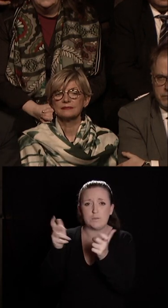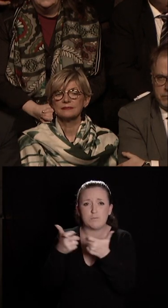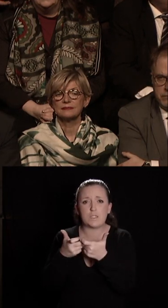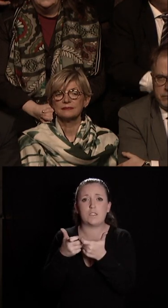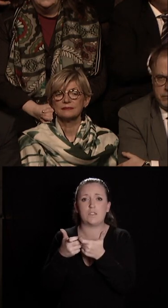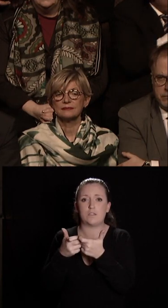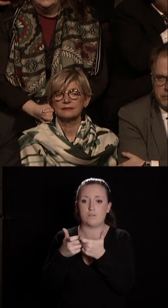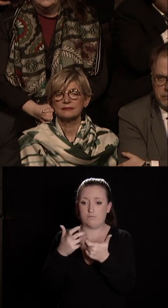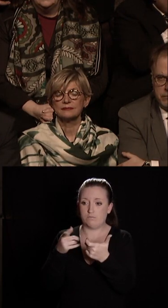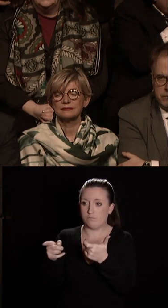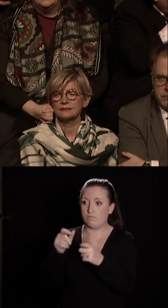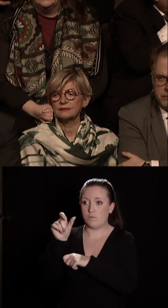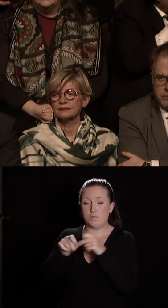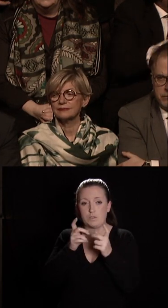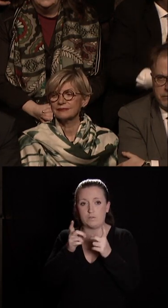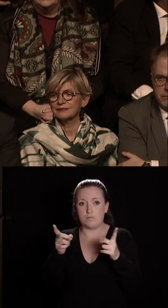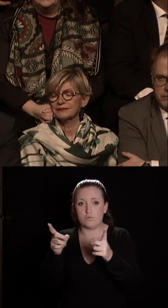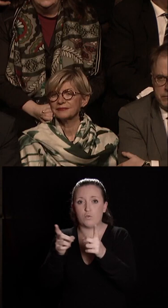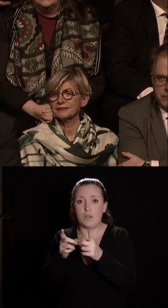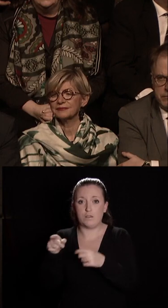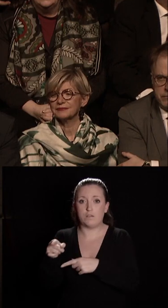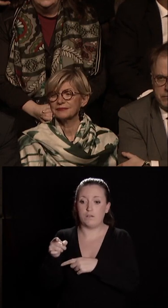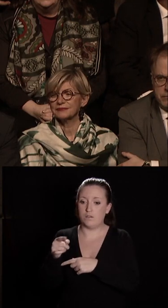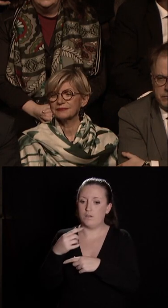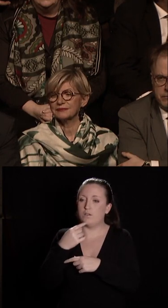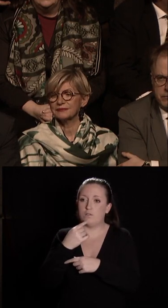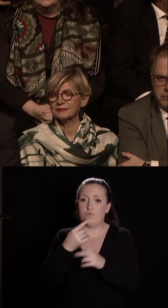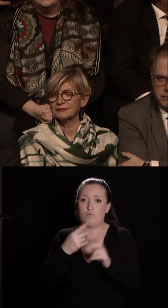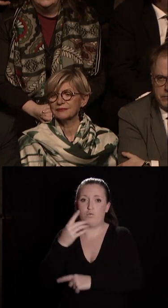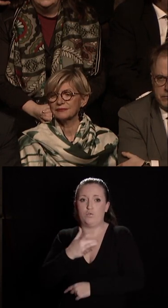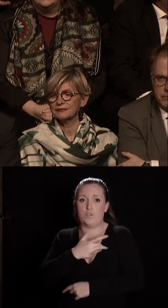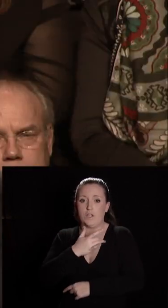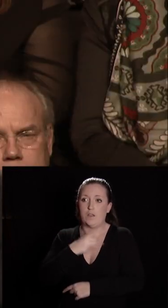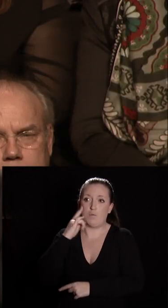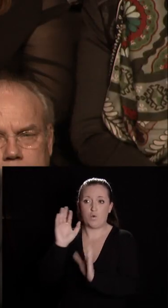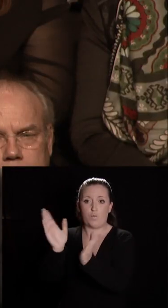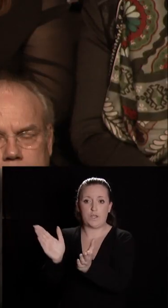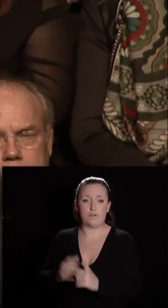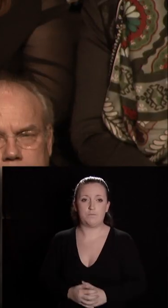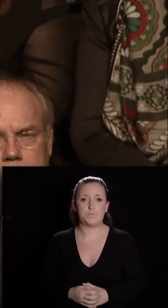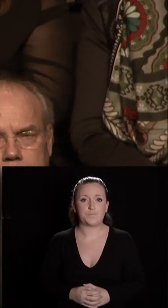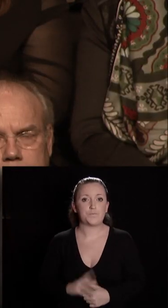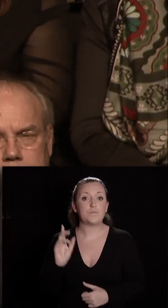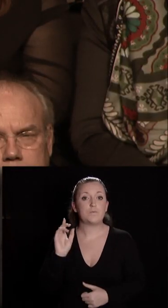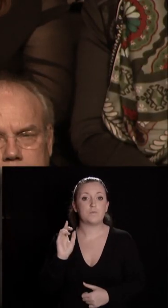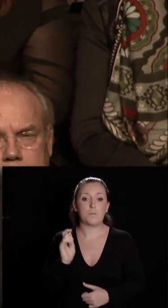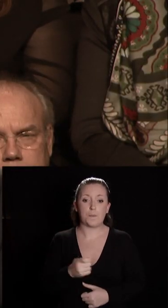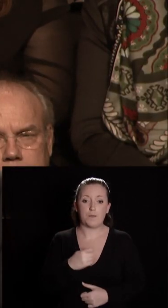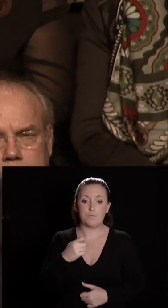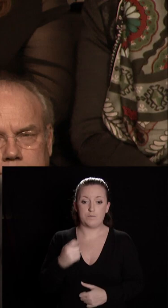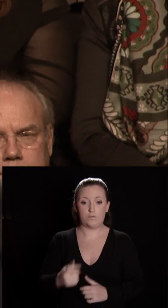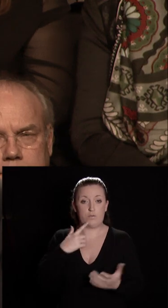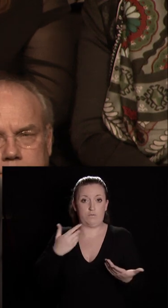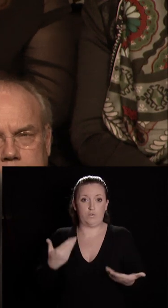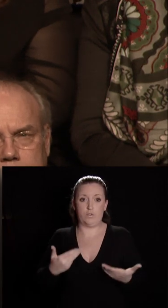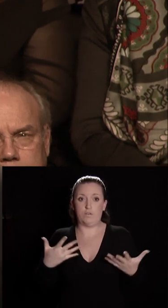effectuée par les domaines, c'est-à-dire au mieux des intérêts du CHU. Aussi, à cet instant,